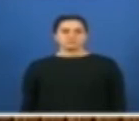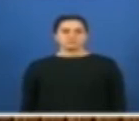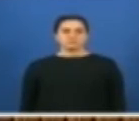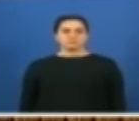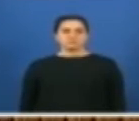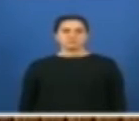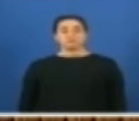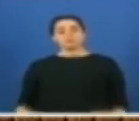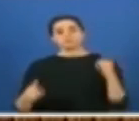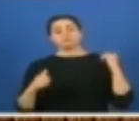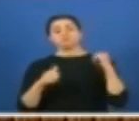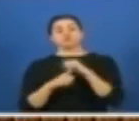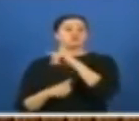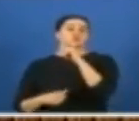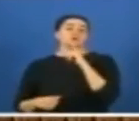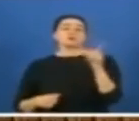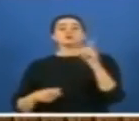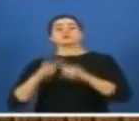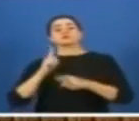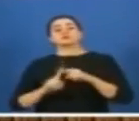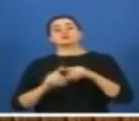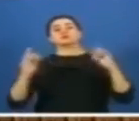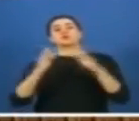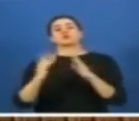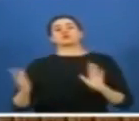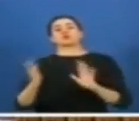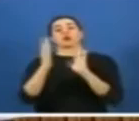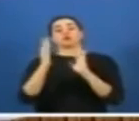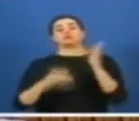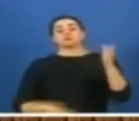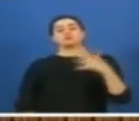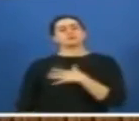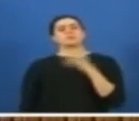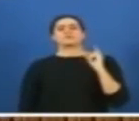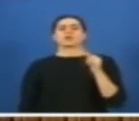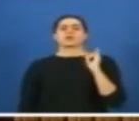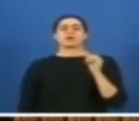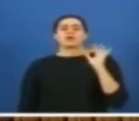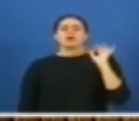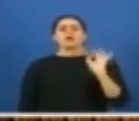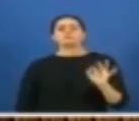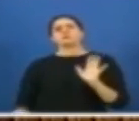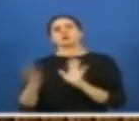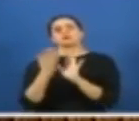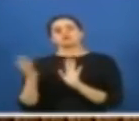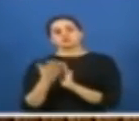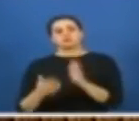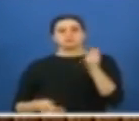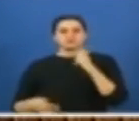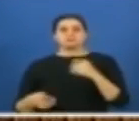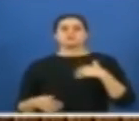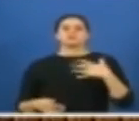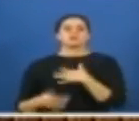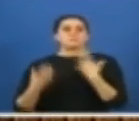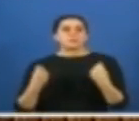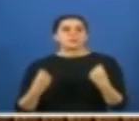Yine söyleyecekler Kılıçdaroğlu Köprü'ye karşı, bu CHP var ya CHP, her şeye karşı. CHP iyi